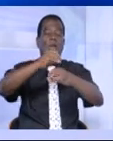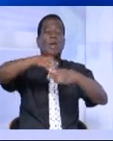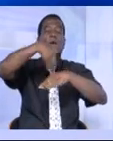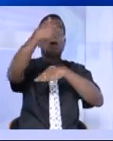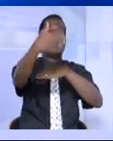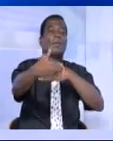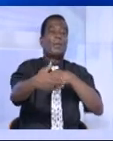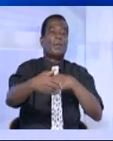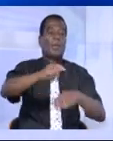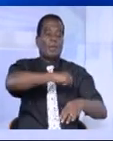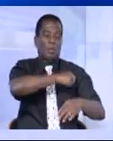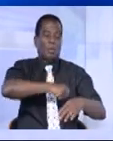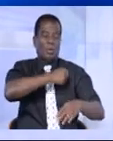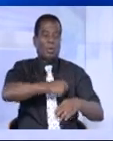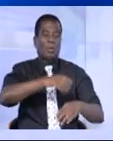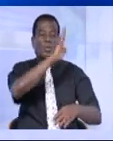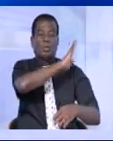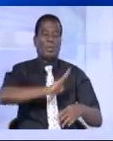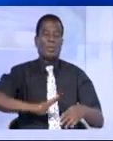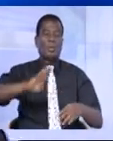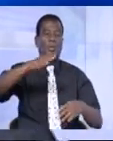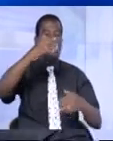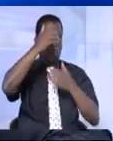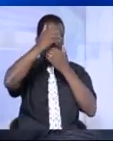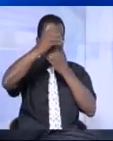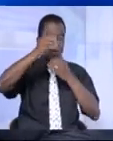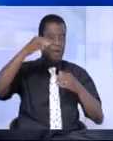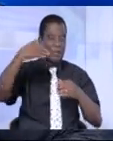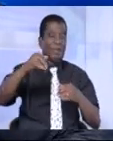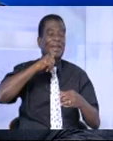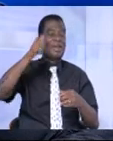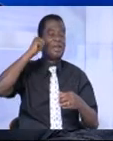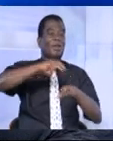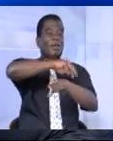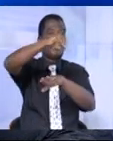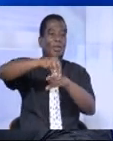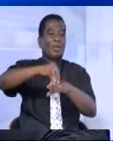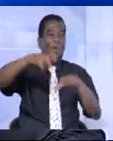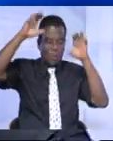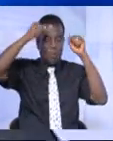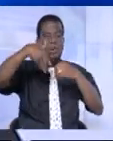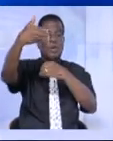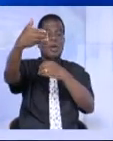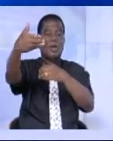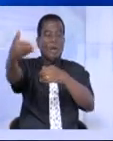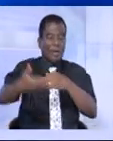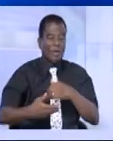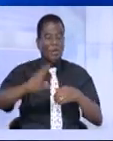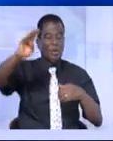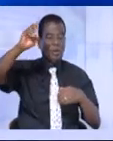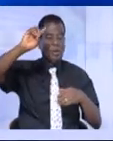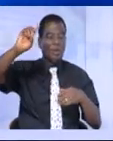entre autres le Togo, le Bénin, le Maroc, la France, hier c'était le Mali, le chef de l'état a reçu le premier ministre